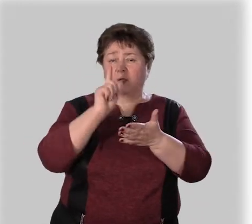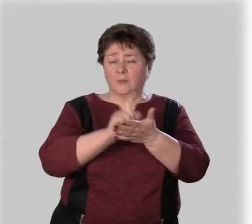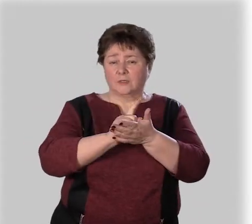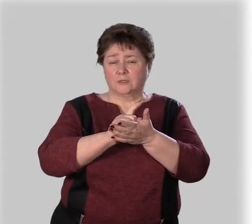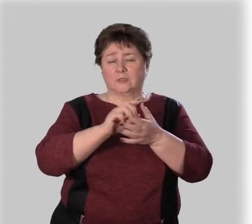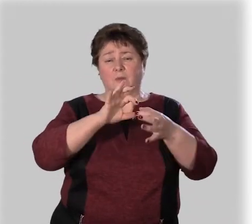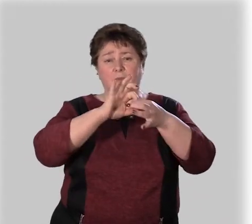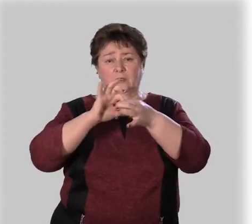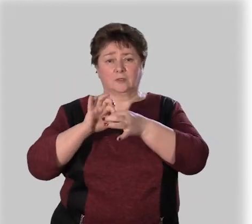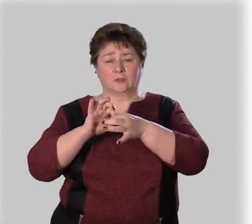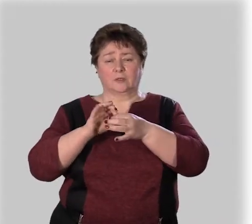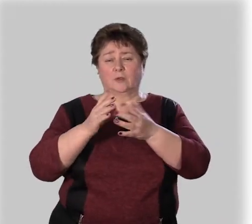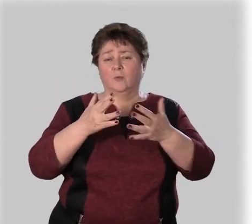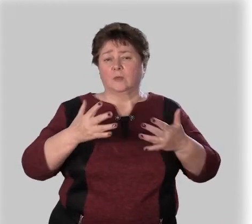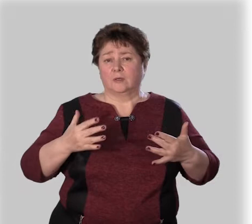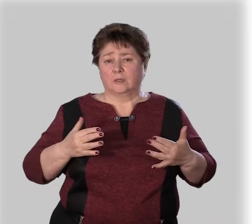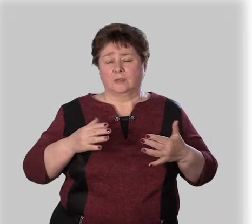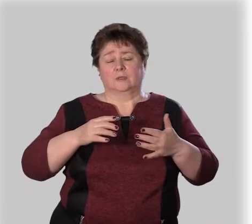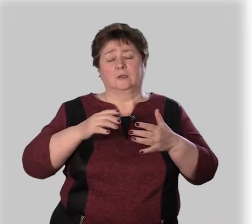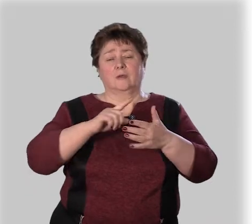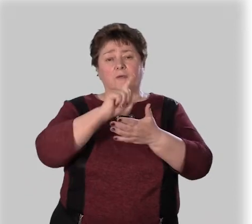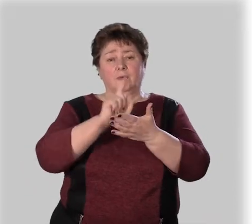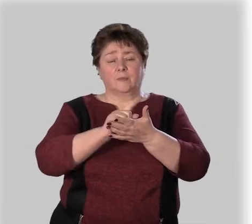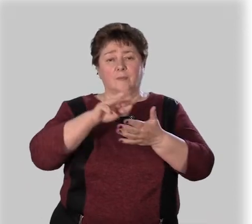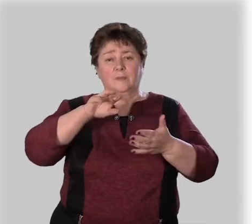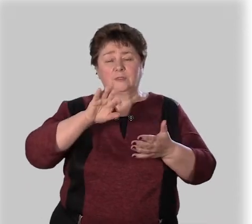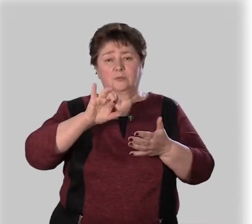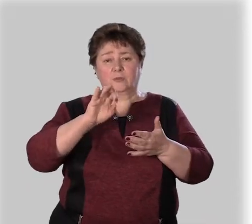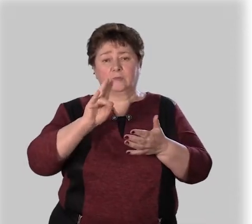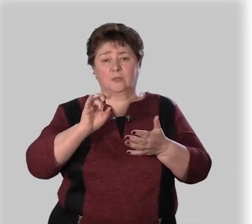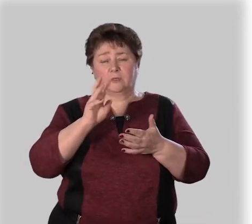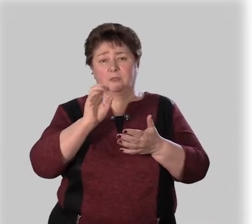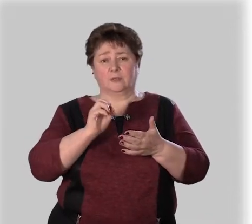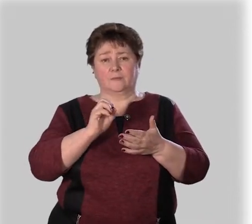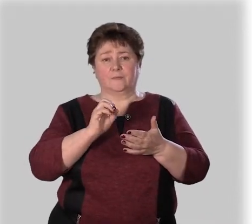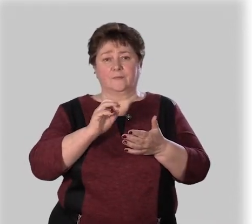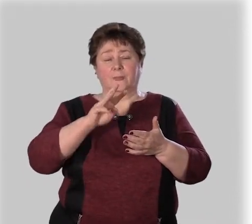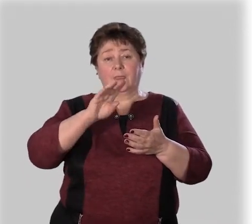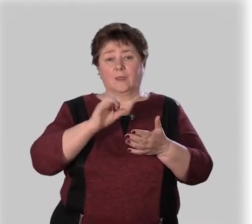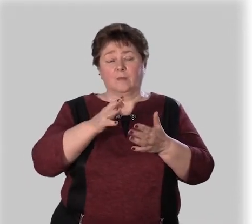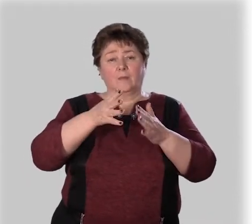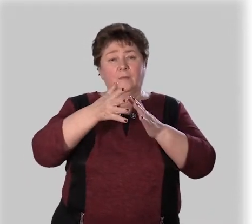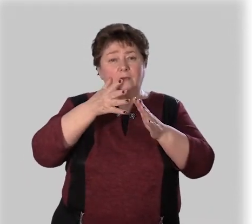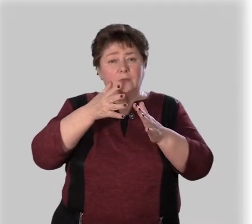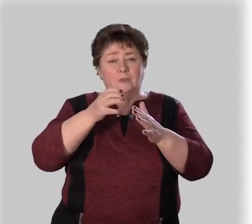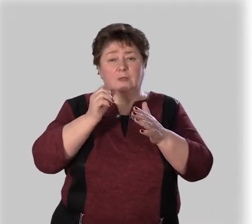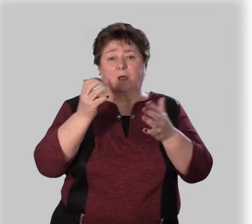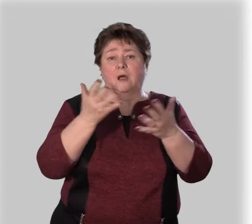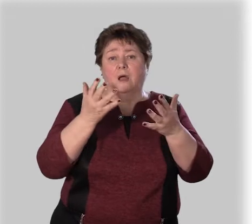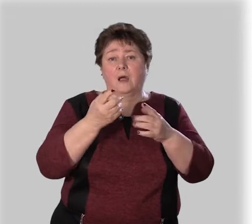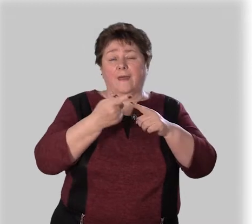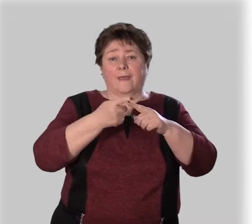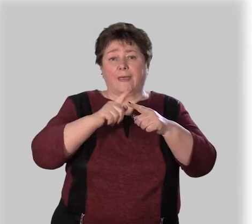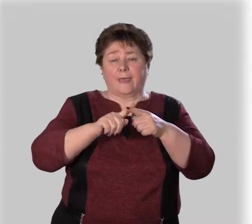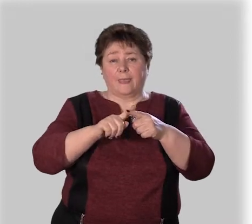Вопросительное предложение употребляем в вопросительное местоимение. Мы выяснили,